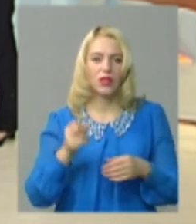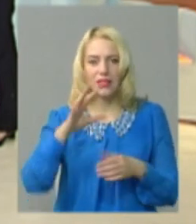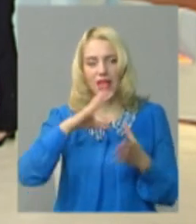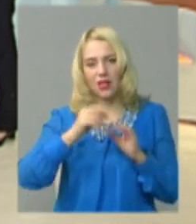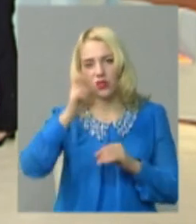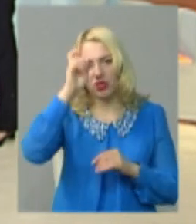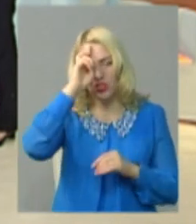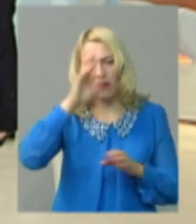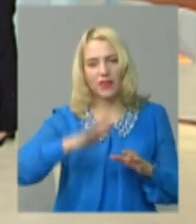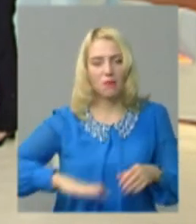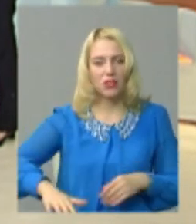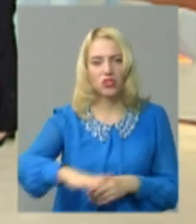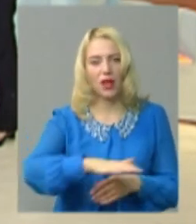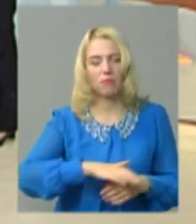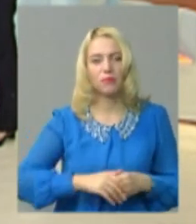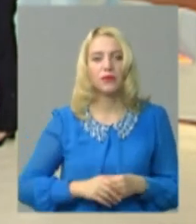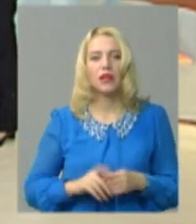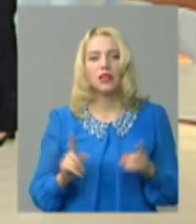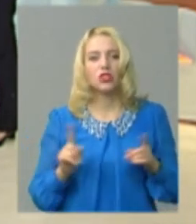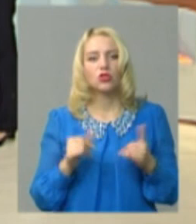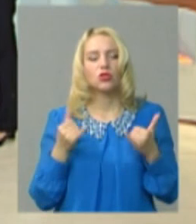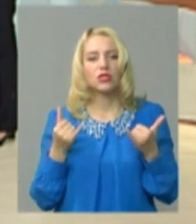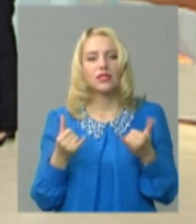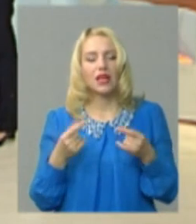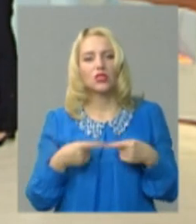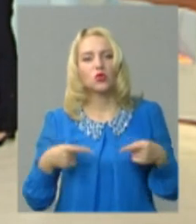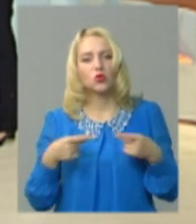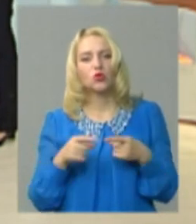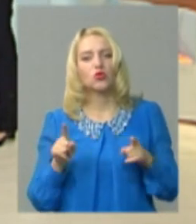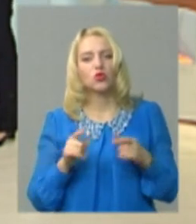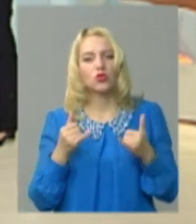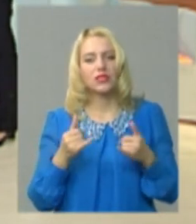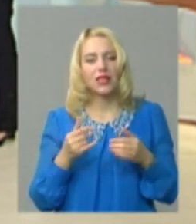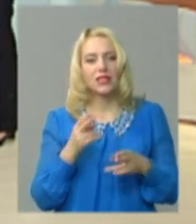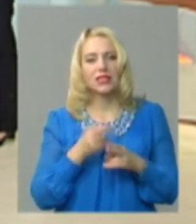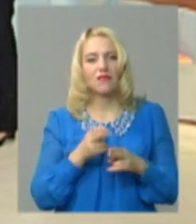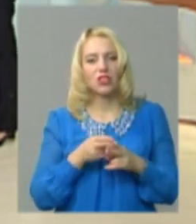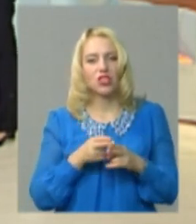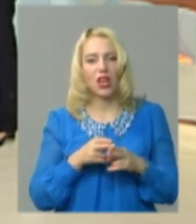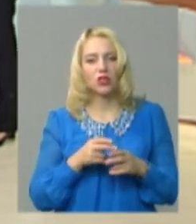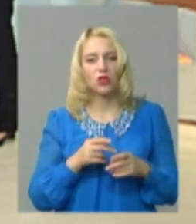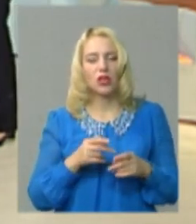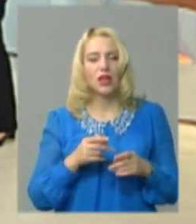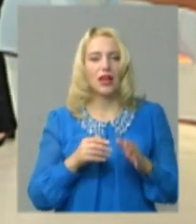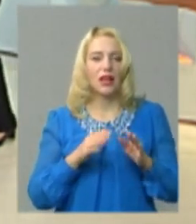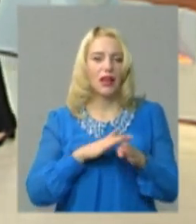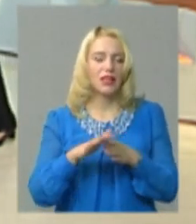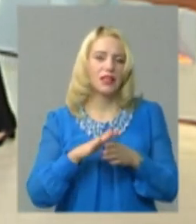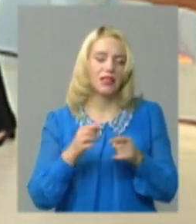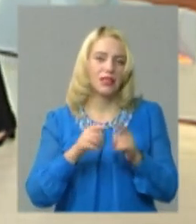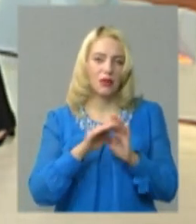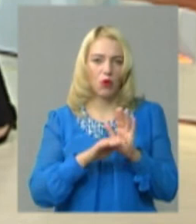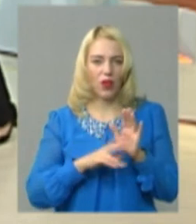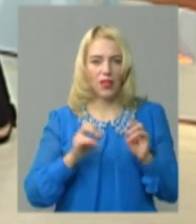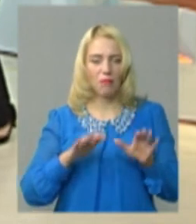загальнодержавний масштаб. А що зараз, уточнюю, що зараз заважає реалізація цих програм на місцях?